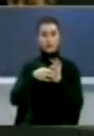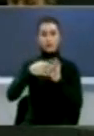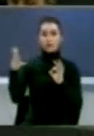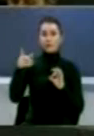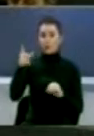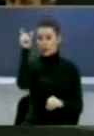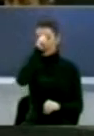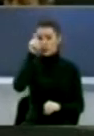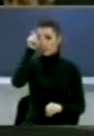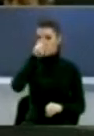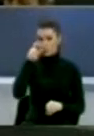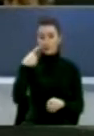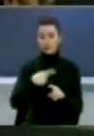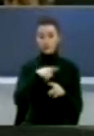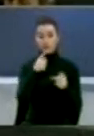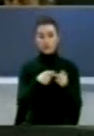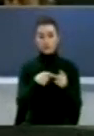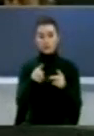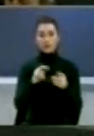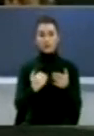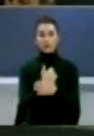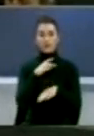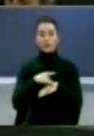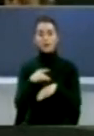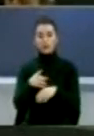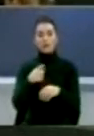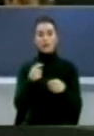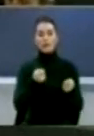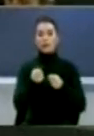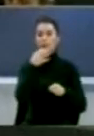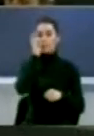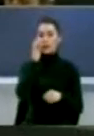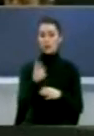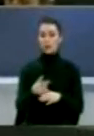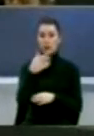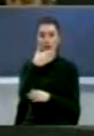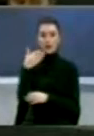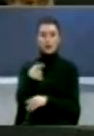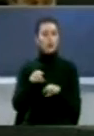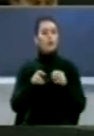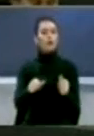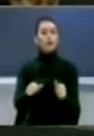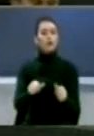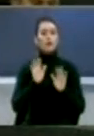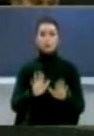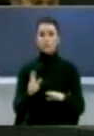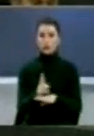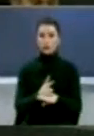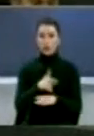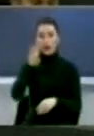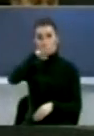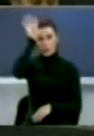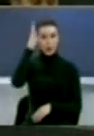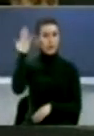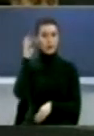ndërsa i dyti do të ndërën të logike në menagjimit të ndërmarjeve publike në Kosovë Prona publike e tjetërsuar nga regjimi Miloševiqit